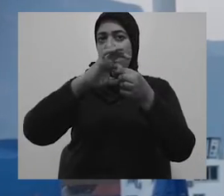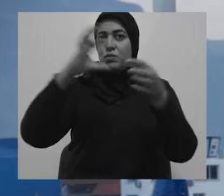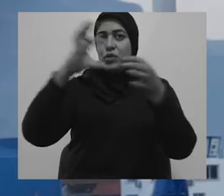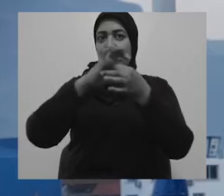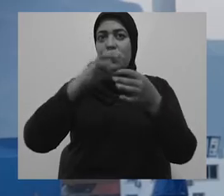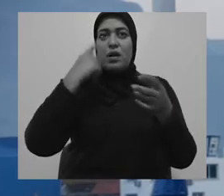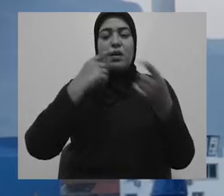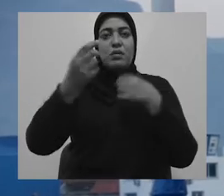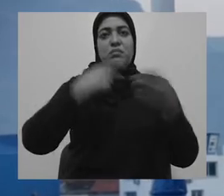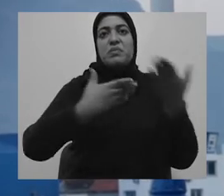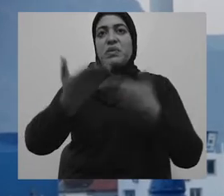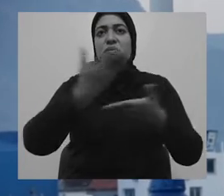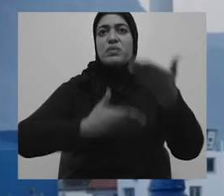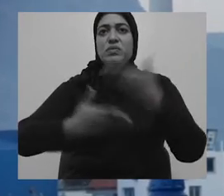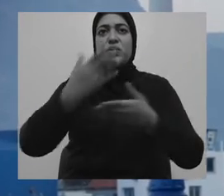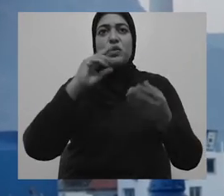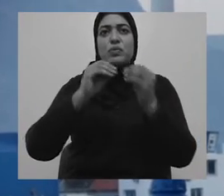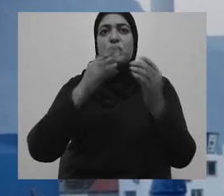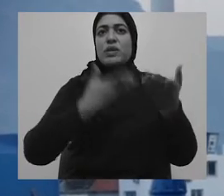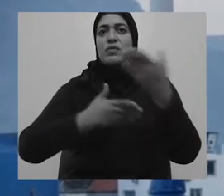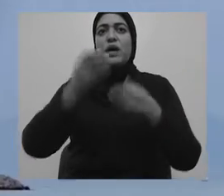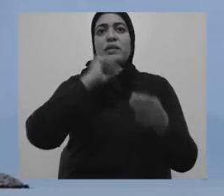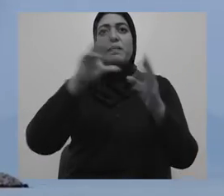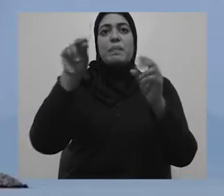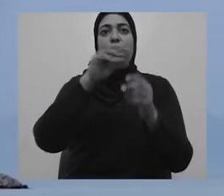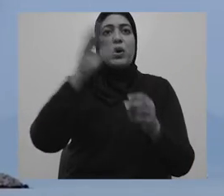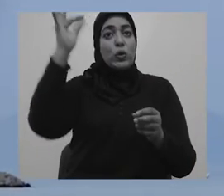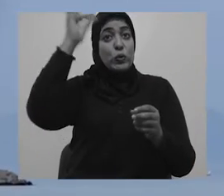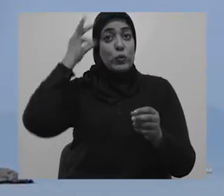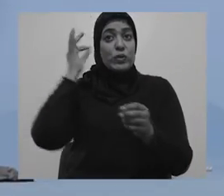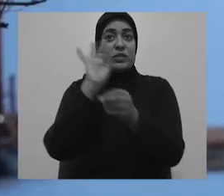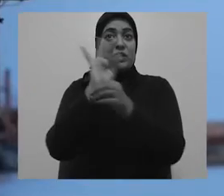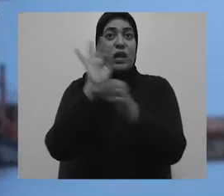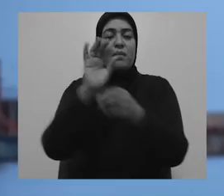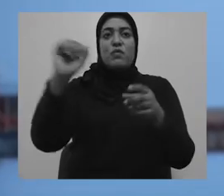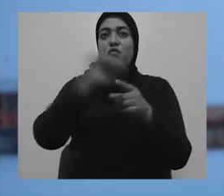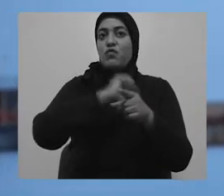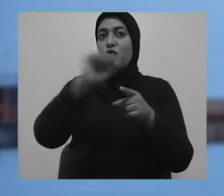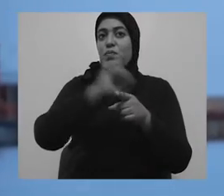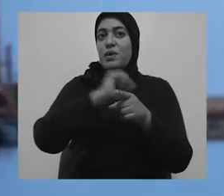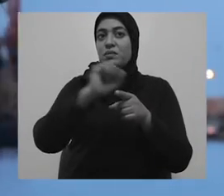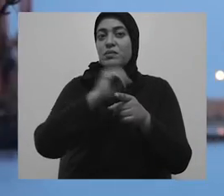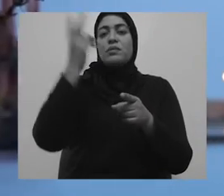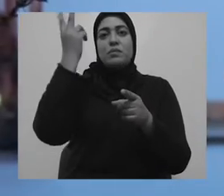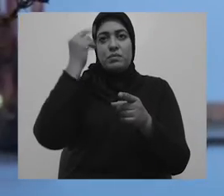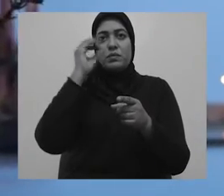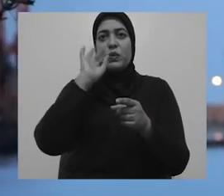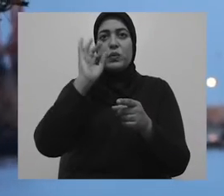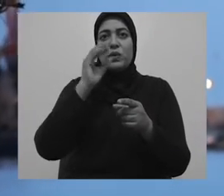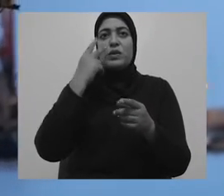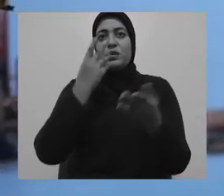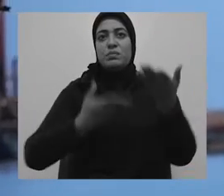Elle a été élaborée au début avec notre premier partenaire dans la Bidaya de Béjaïa. Ces enquêteurs sont partis en